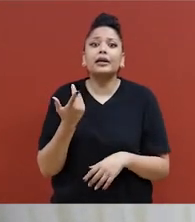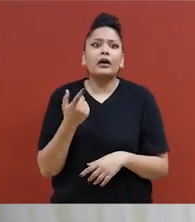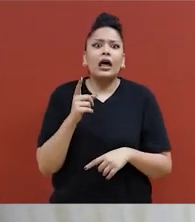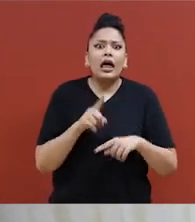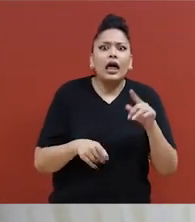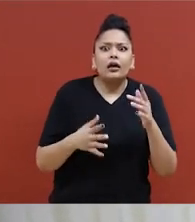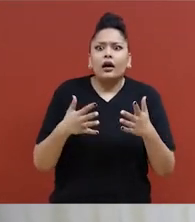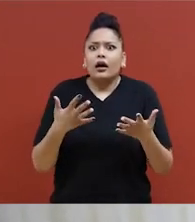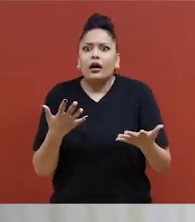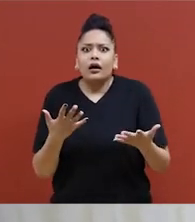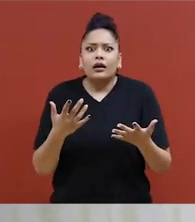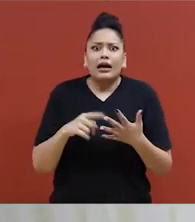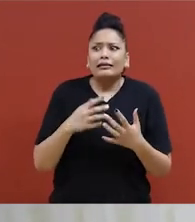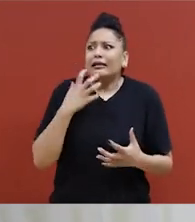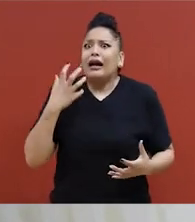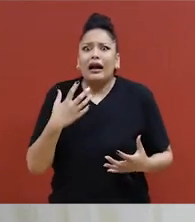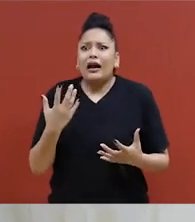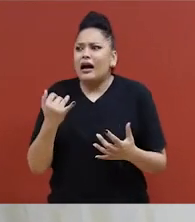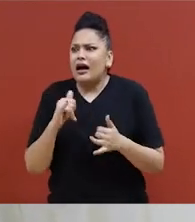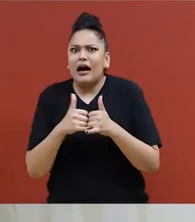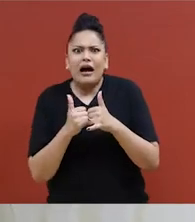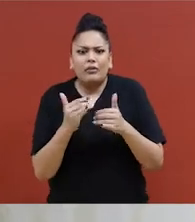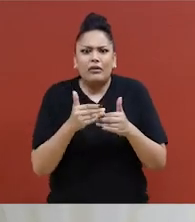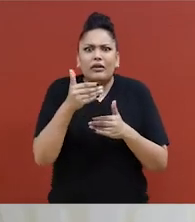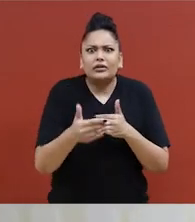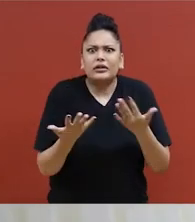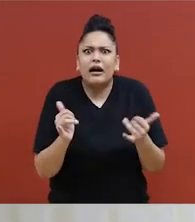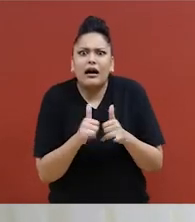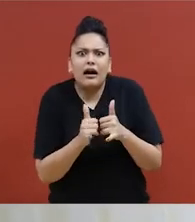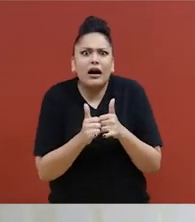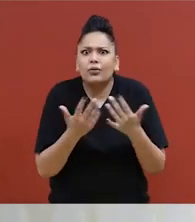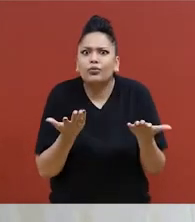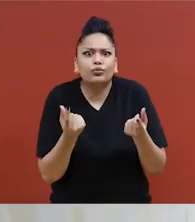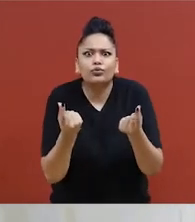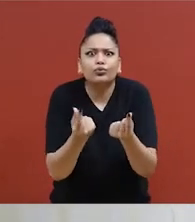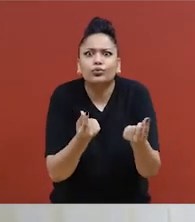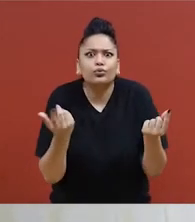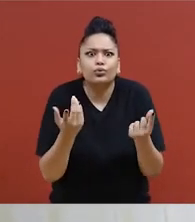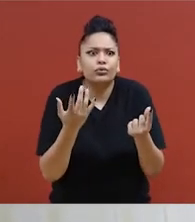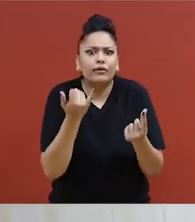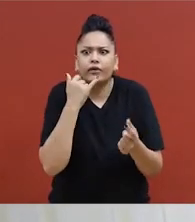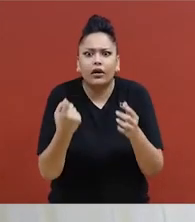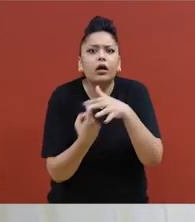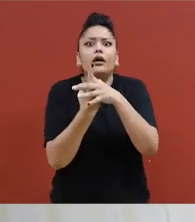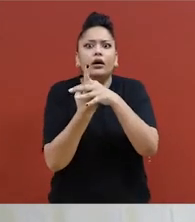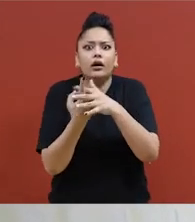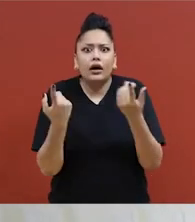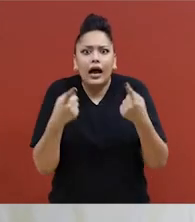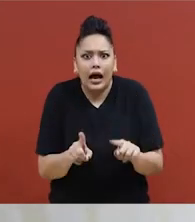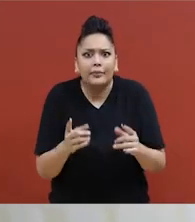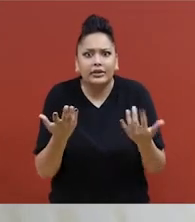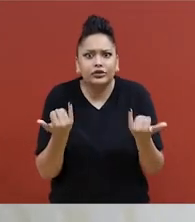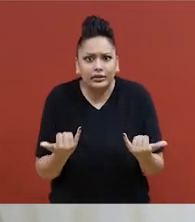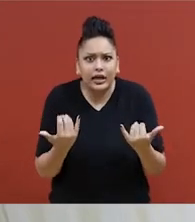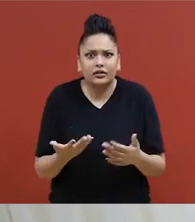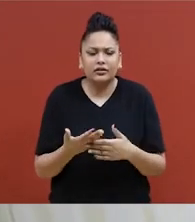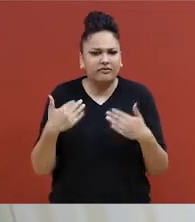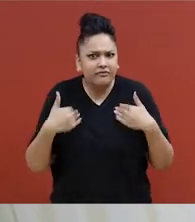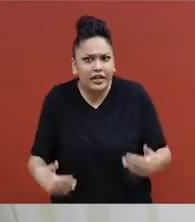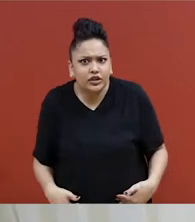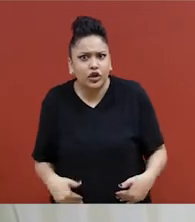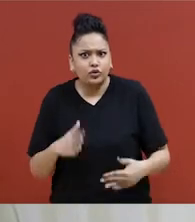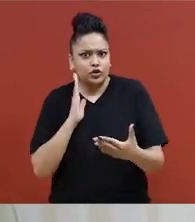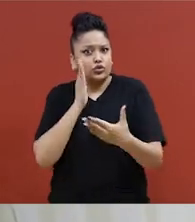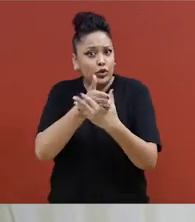l'autodéfense verbale de manière efficace, où nous ne sommes pas en mesure d'éviter la situation et où nous devons utiliser une technique physique